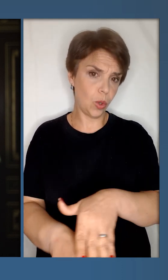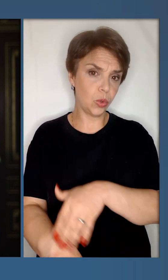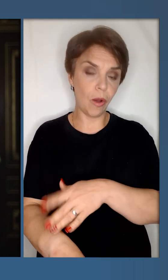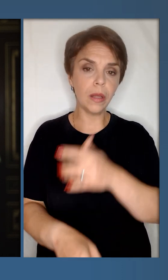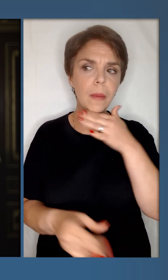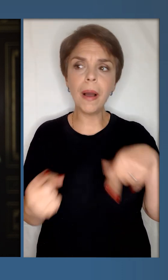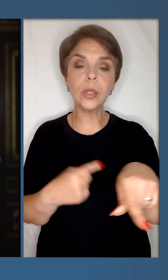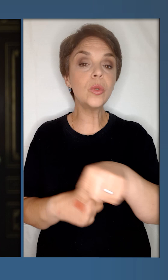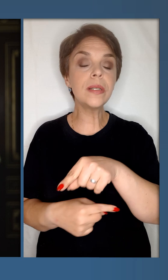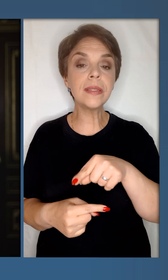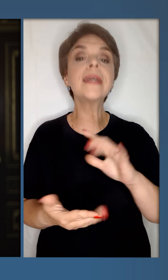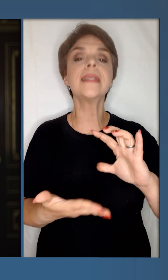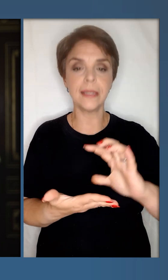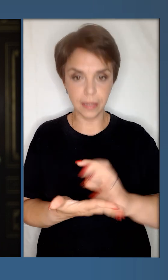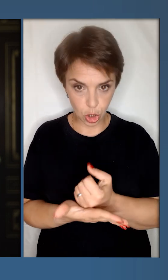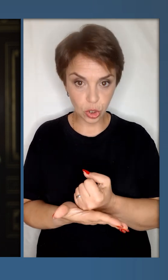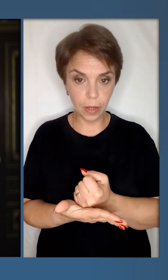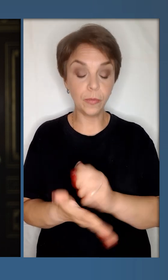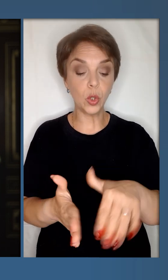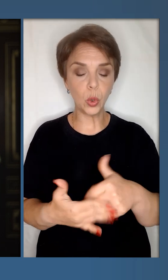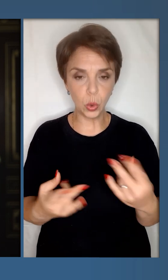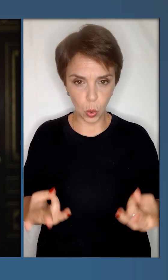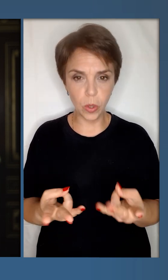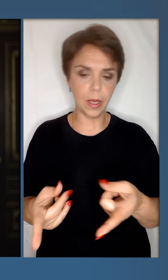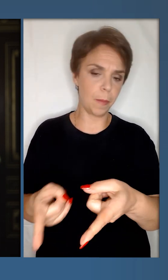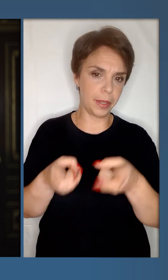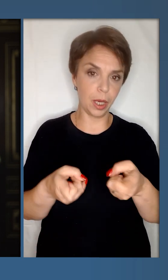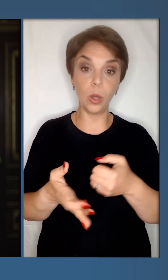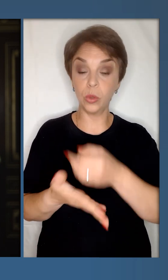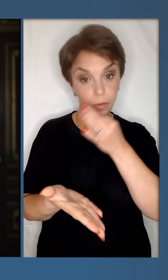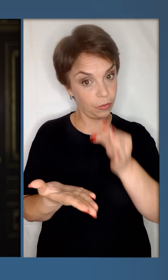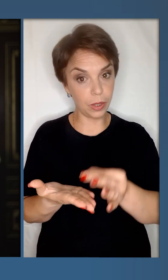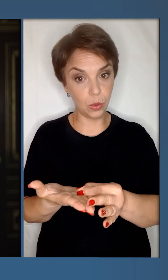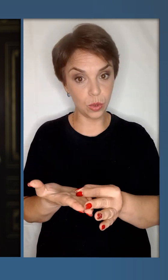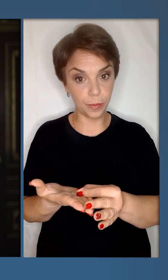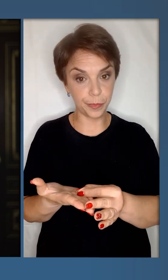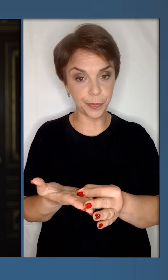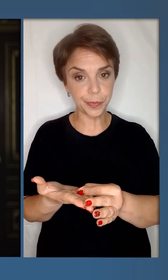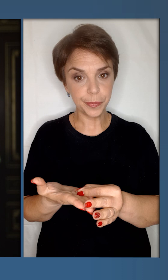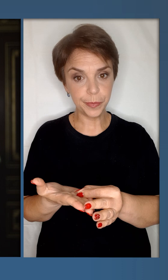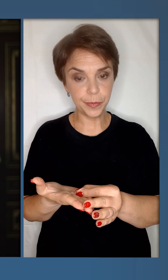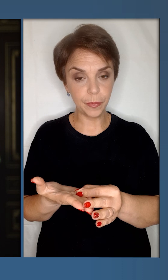довго. Але багатьох із них знайшли і досі притягають до відповідальності.